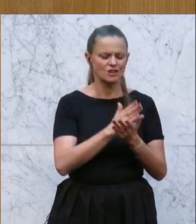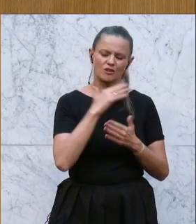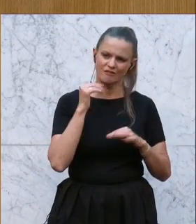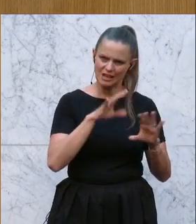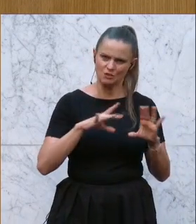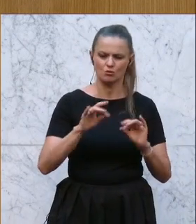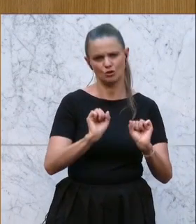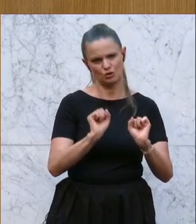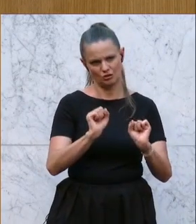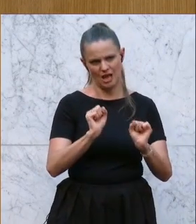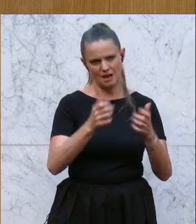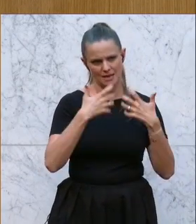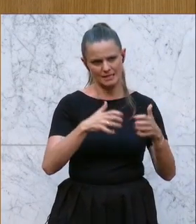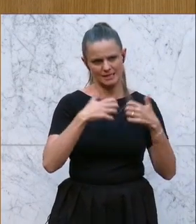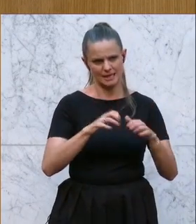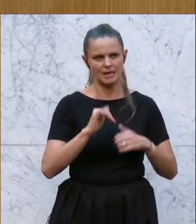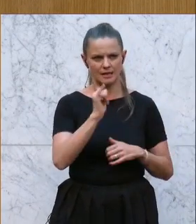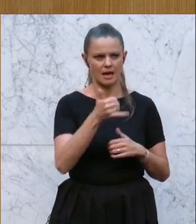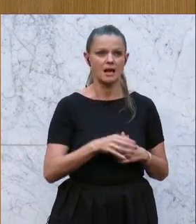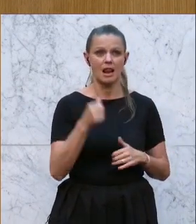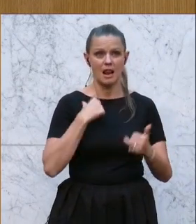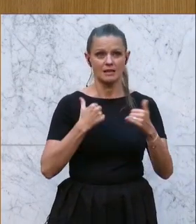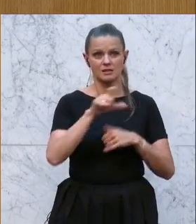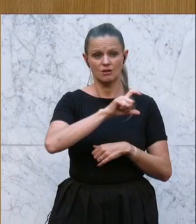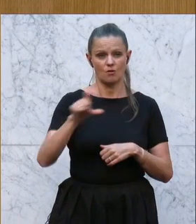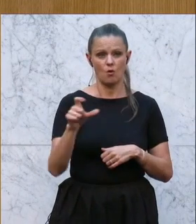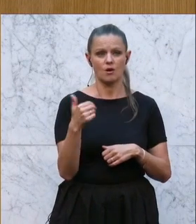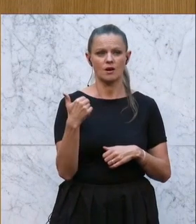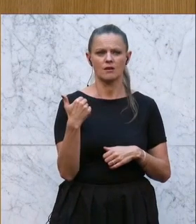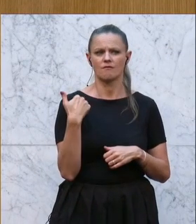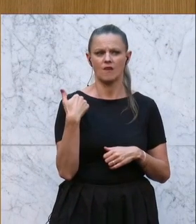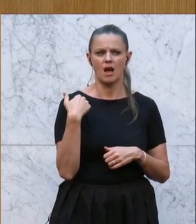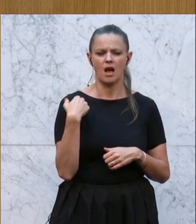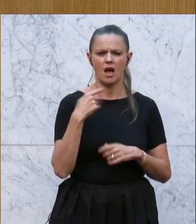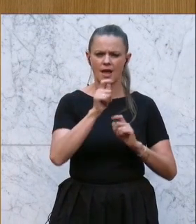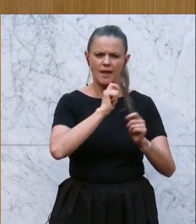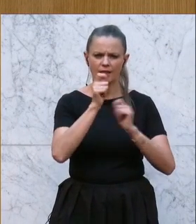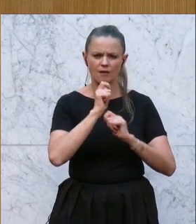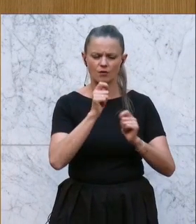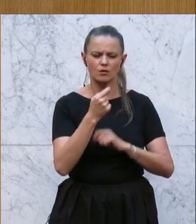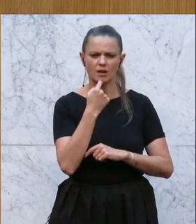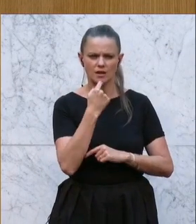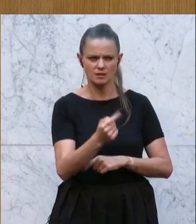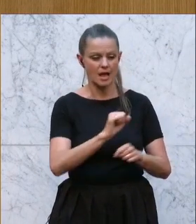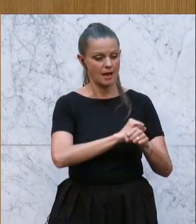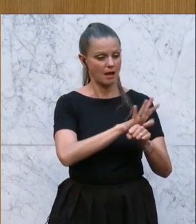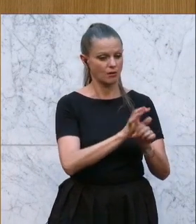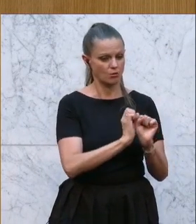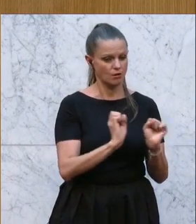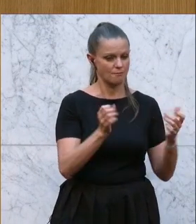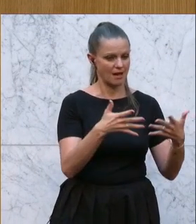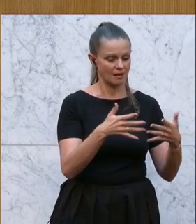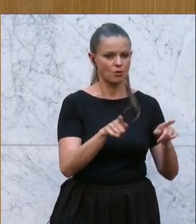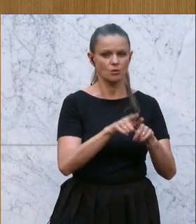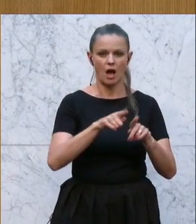Sie sagen es ja auch immer wieder, Sie haben vergangene Woche ja in einem Interview erwähnt, dass Sie neben der Corona-Pandemie und dem